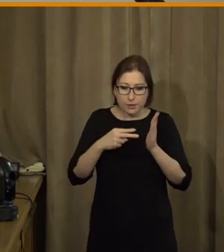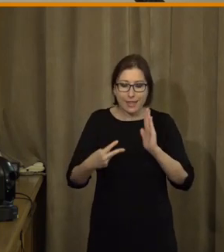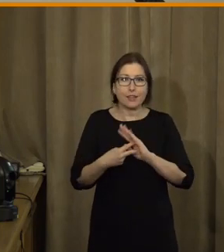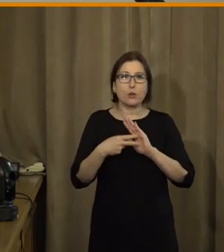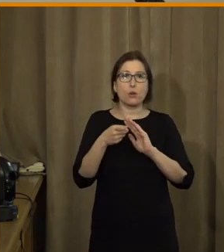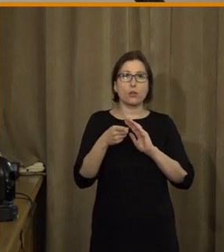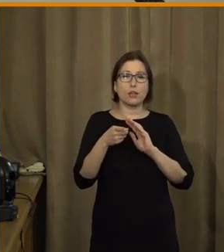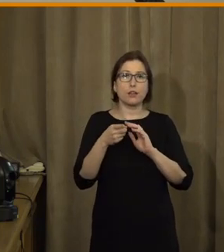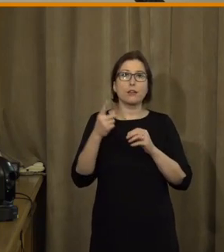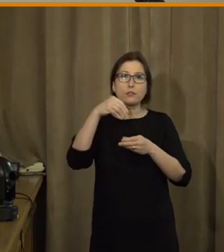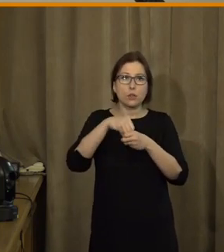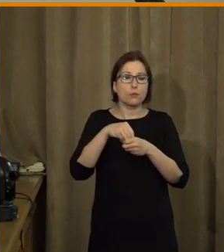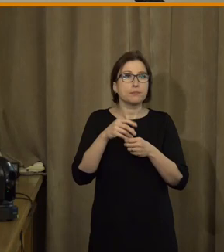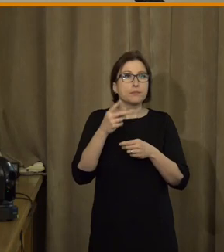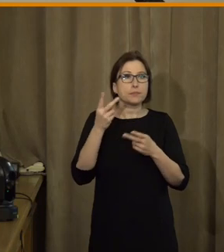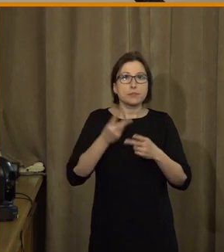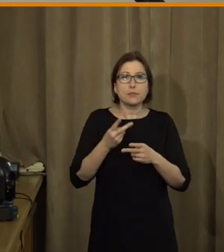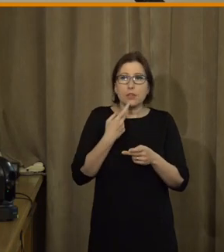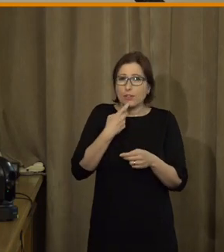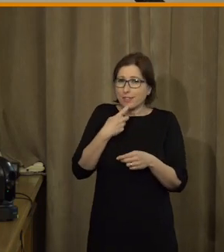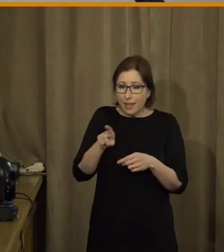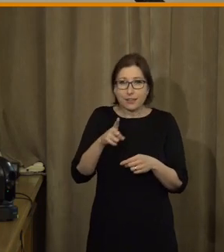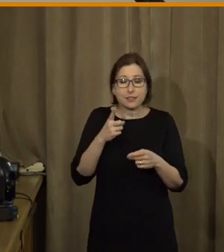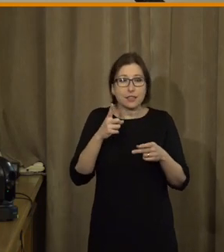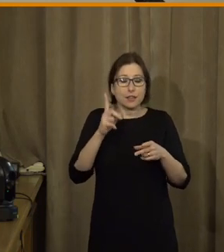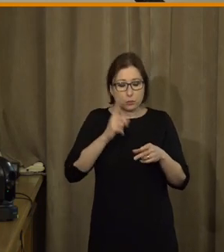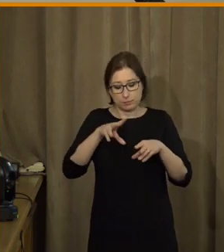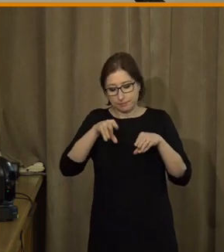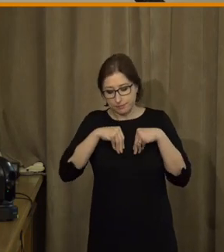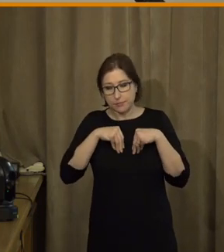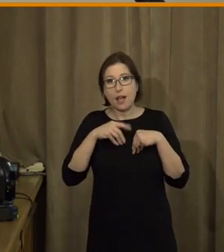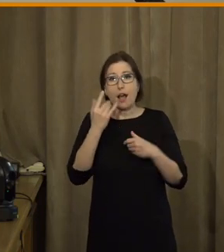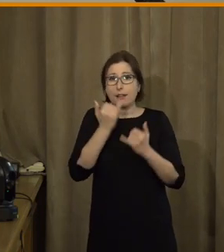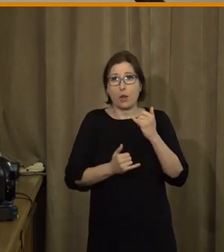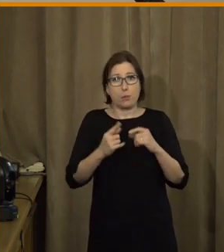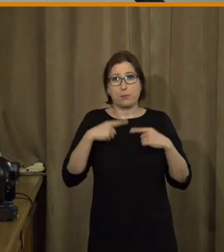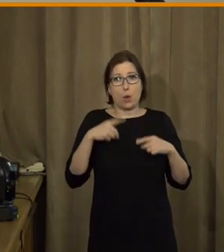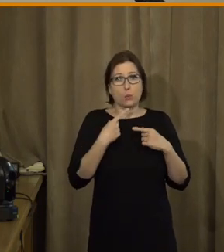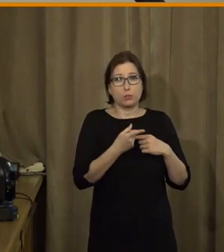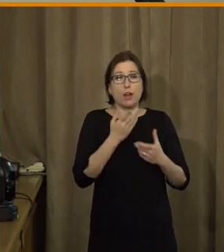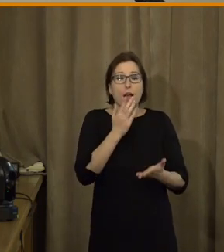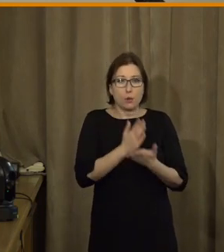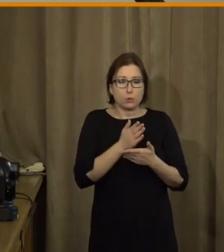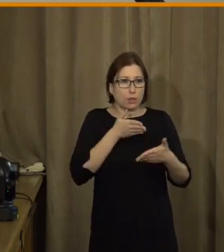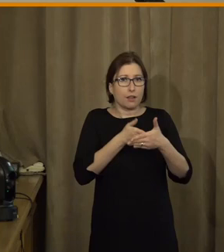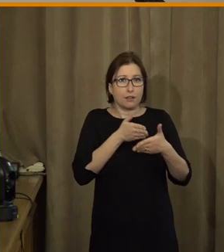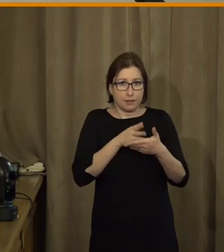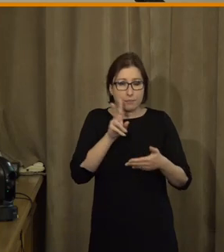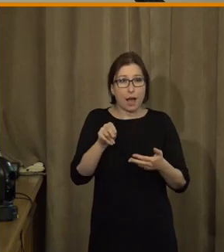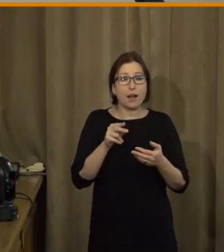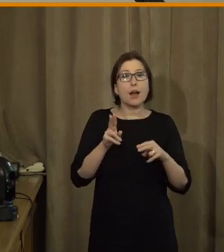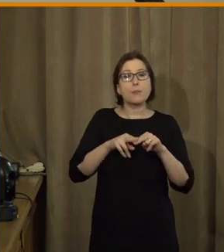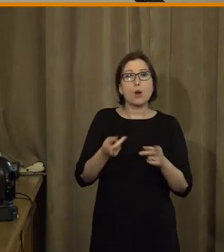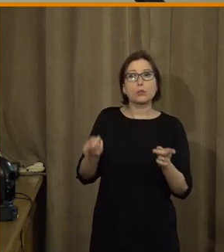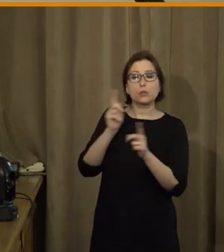technologie, kterou jako nechcete, nějakým způsobem se s smíříte, ale vlastně s ní moc neumíte pracovat a pak tady slyšíme o nějakých jako